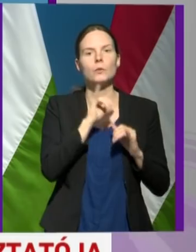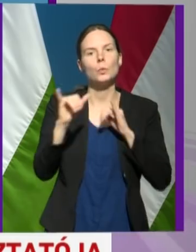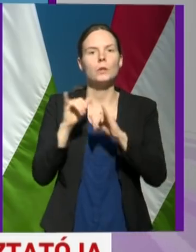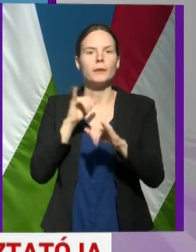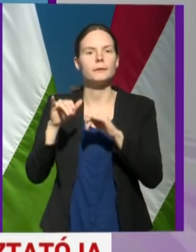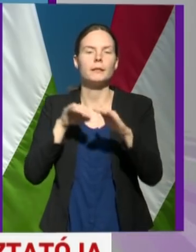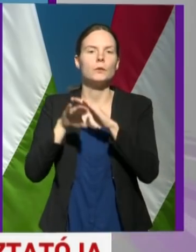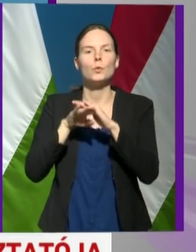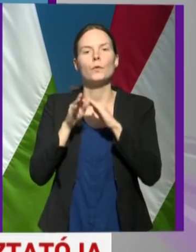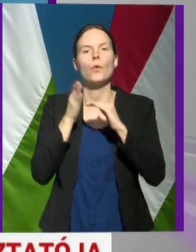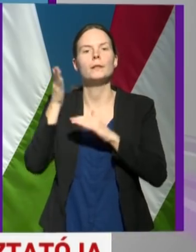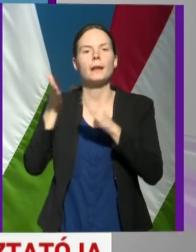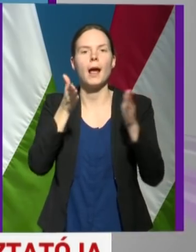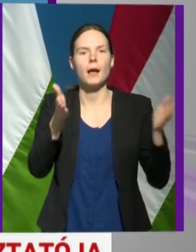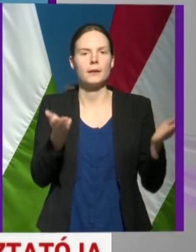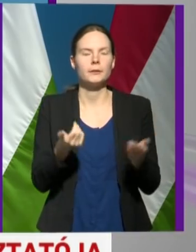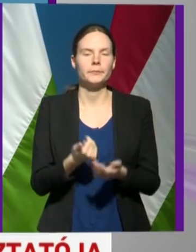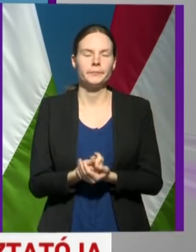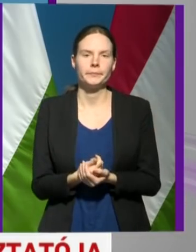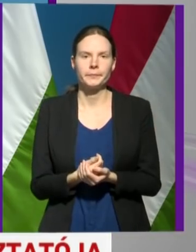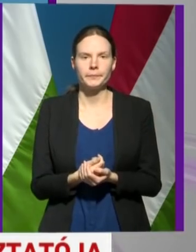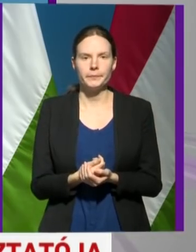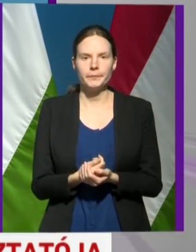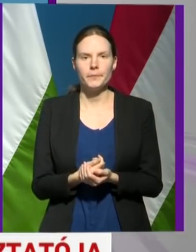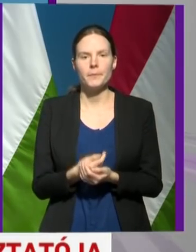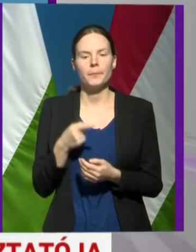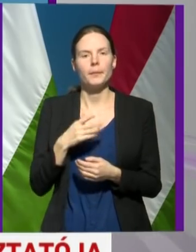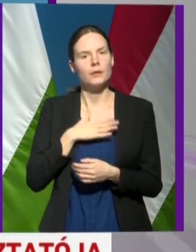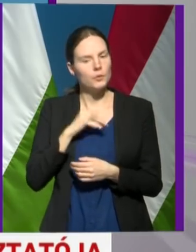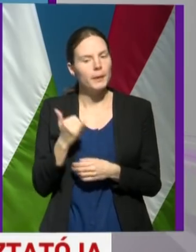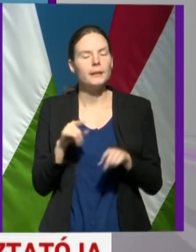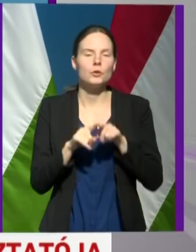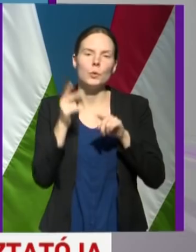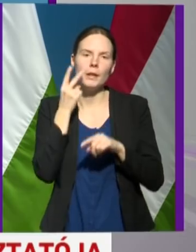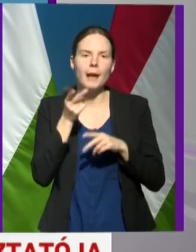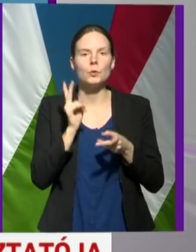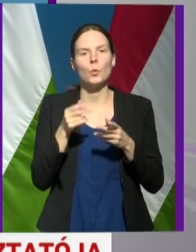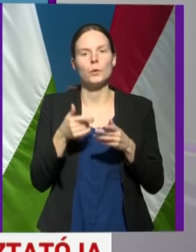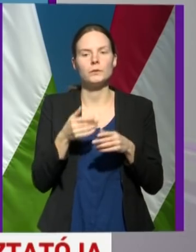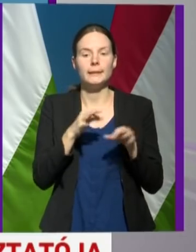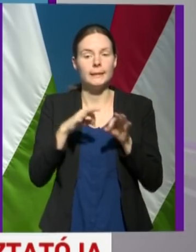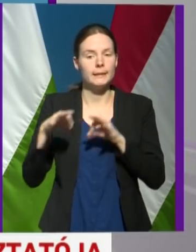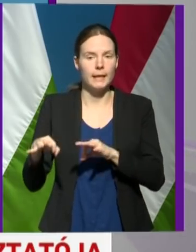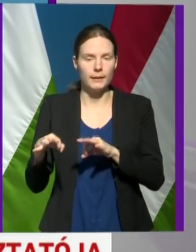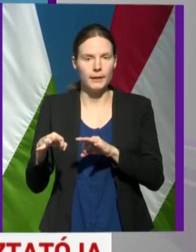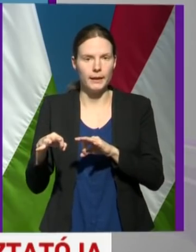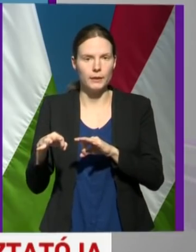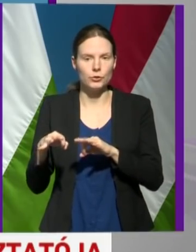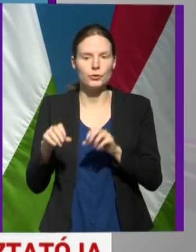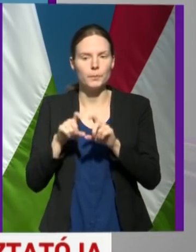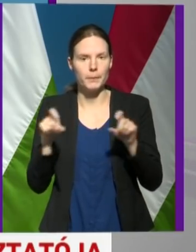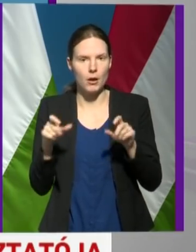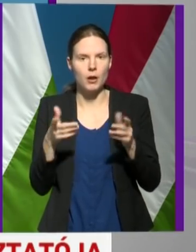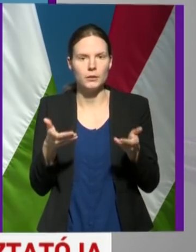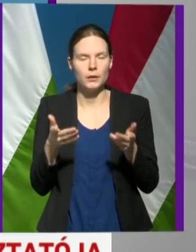a vírust ezekről a területekről. Ennek ellenén azt látjuk, hogy a bevezetett intézkedések hatására nem,